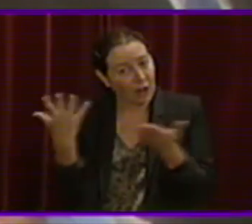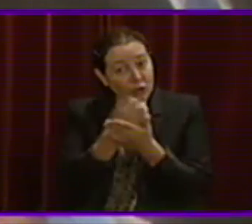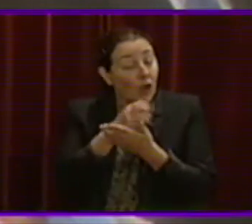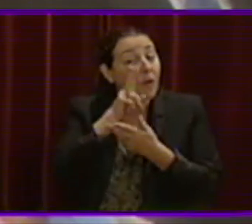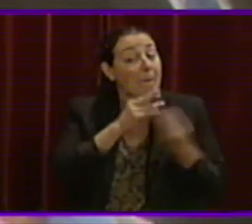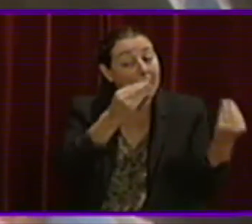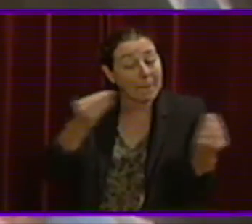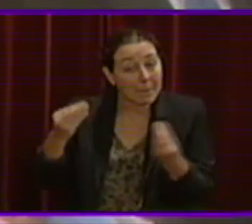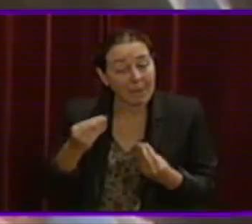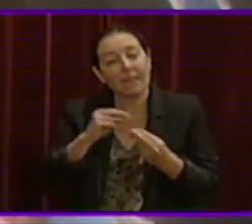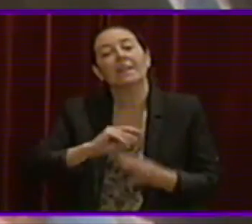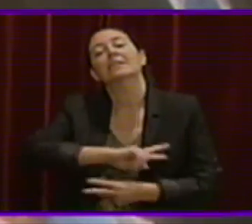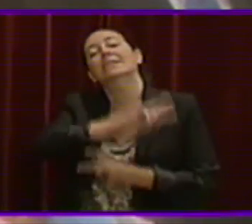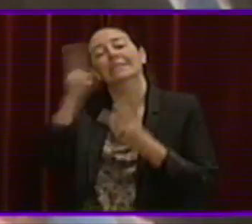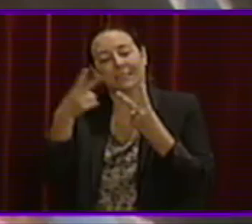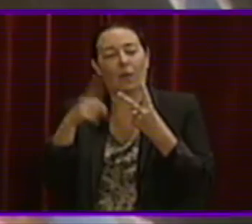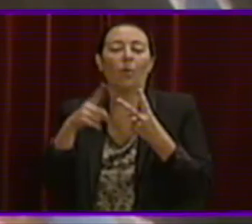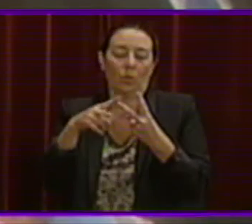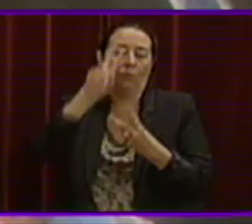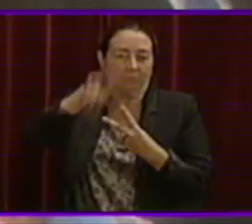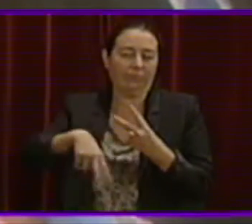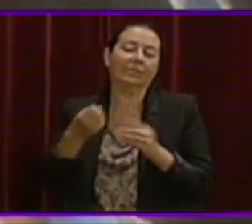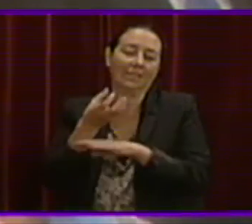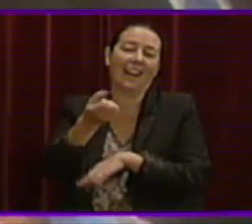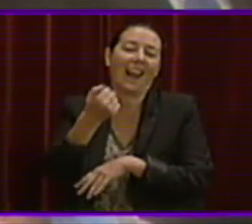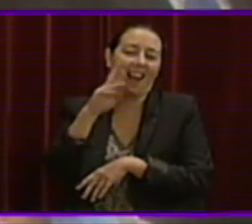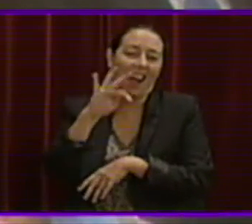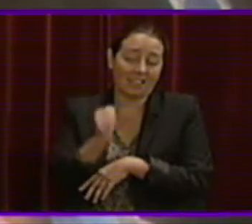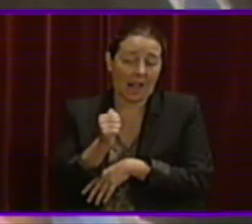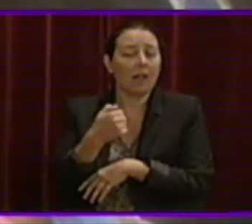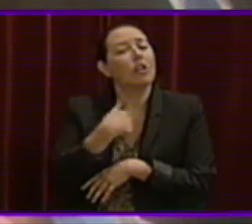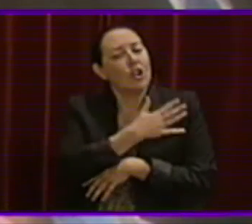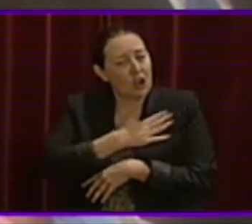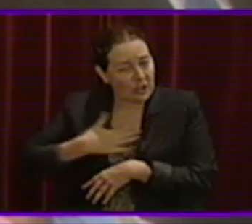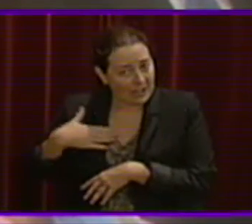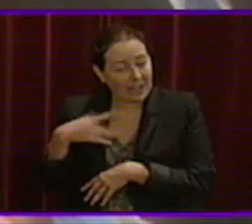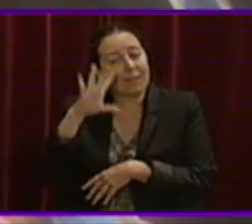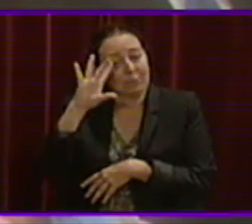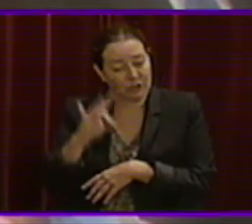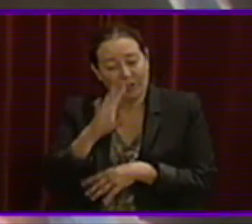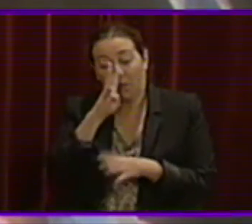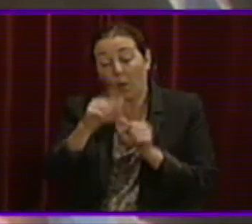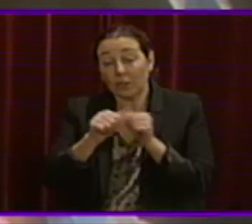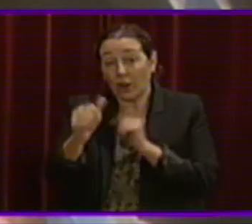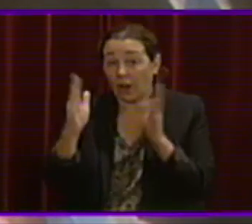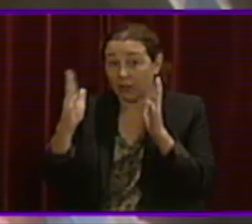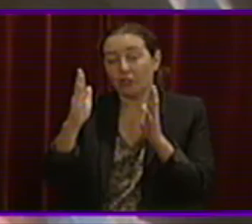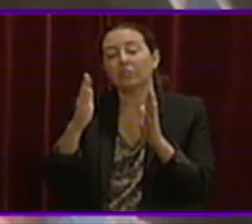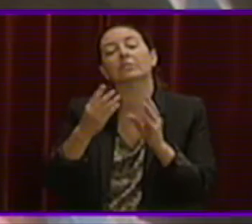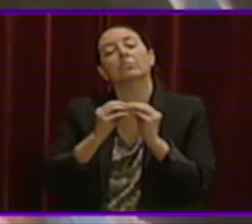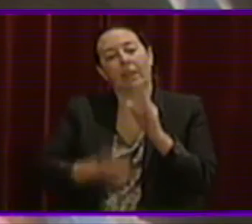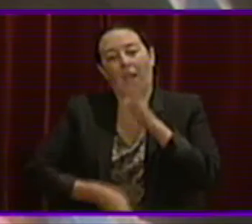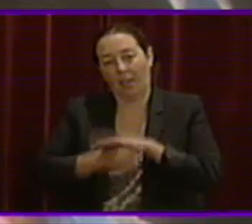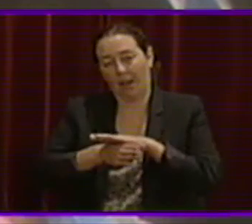de fet, això, sí, la següent prioritat és estar en artar. Per tant, tenim intenció dins d'aquesta legislatura de sí poder tirar